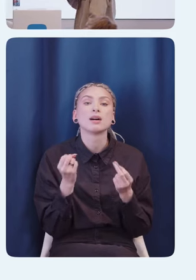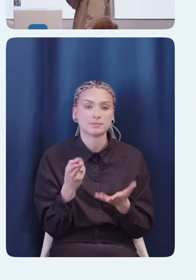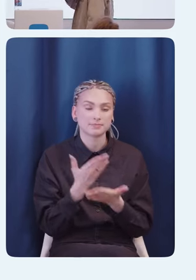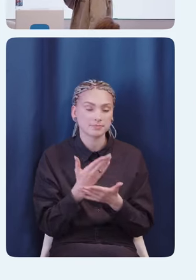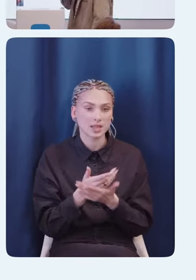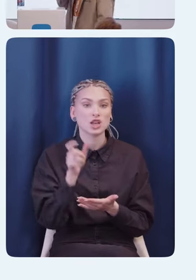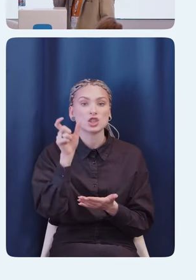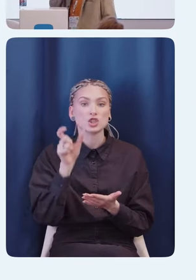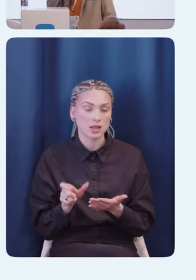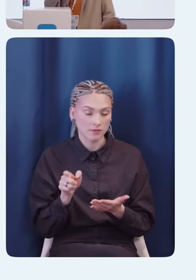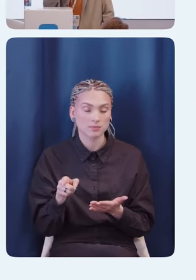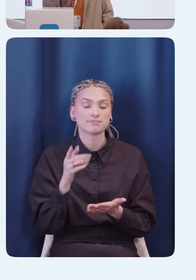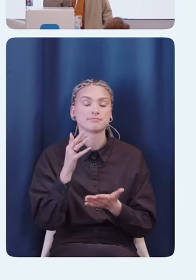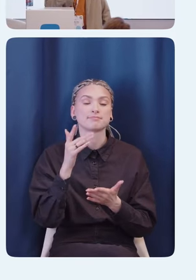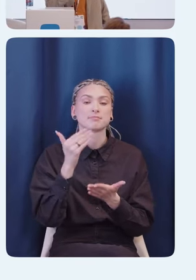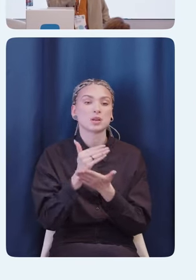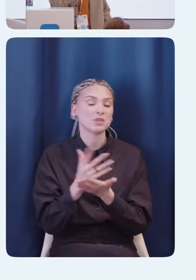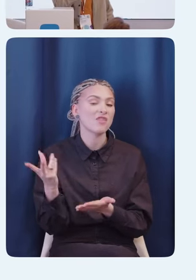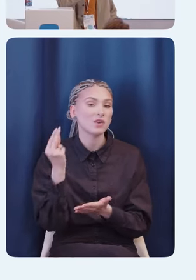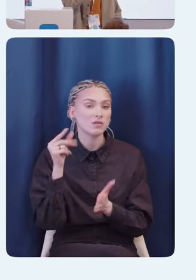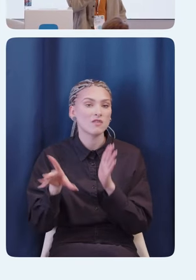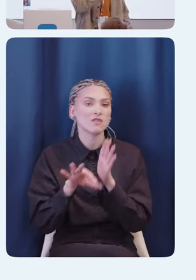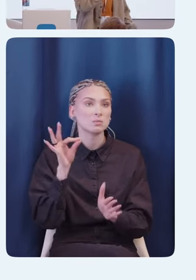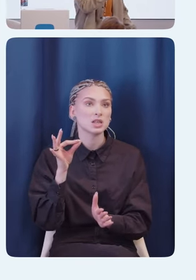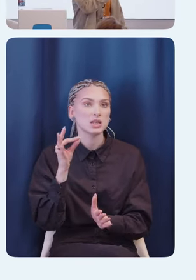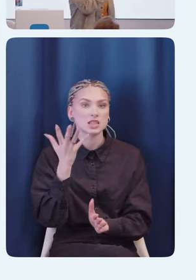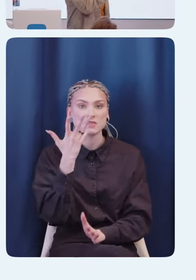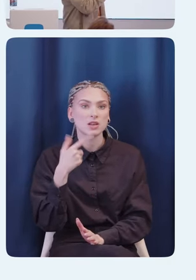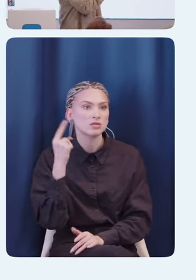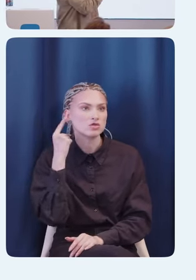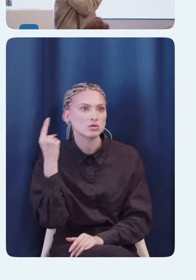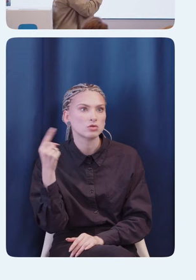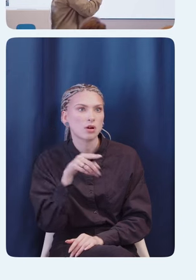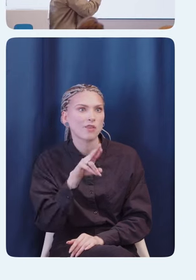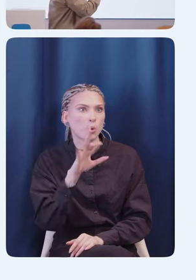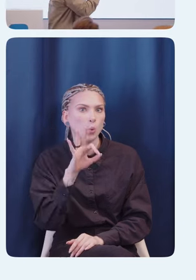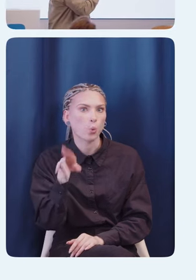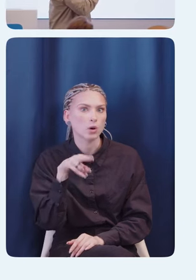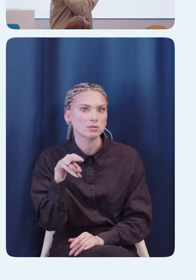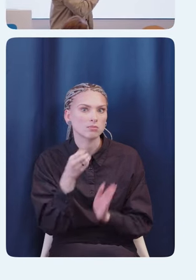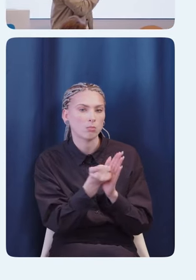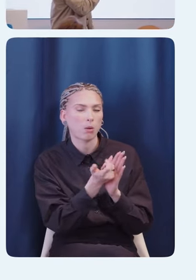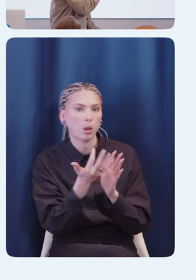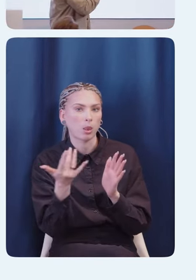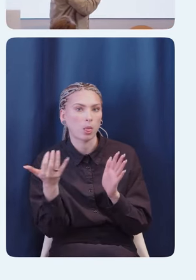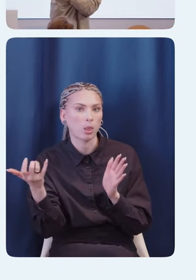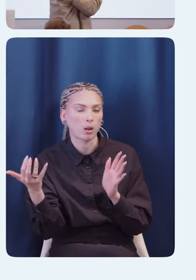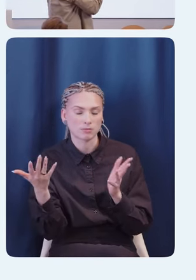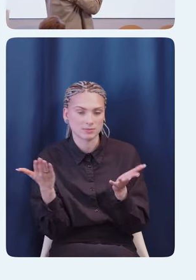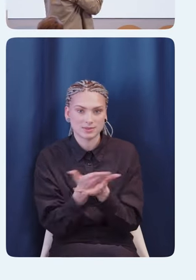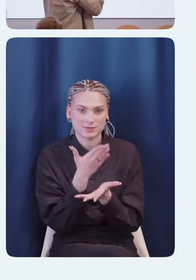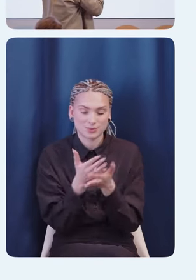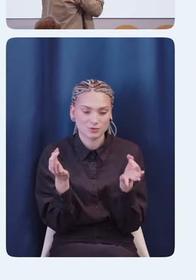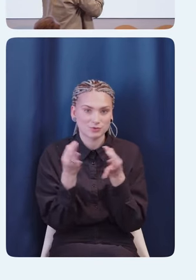с включенным войсовером, выбирая какой-либо цвет, слышал его 16-ти речный код. То есть это полная была белиберда. Ну, бессмыслица.